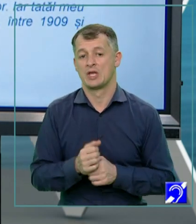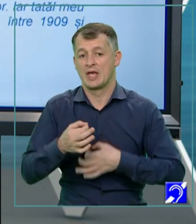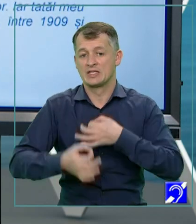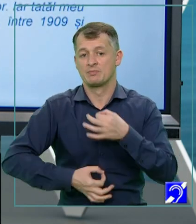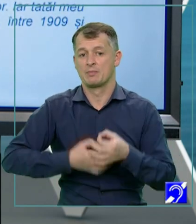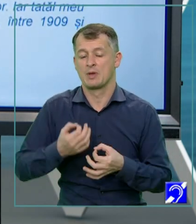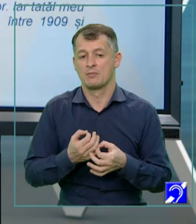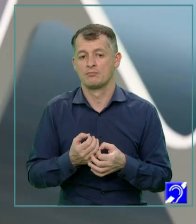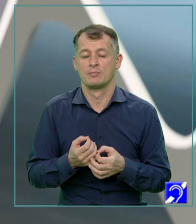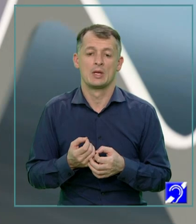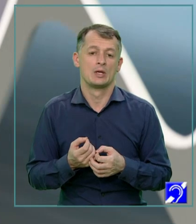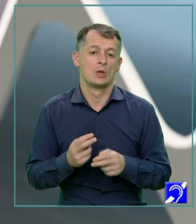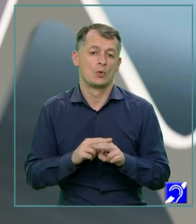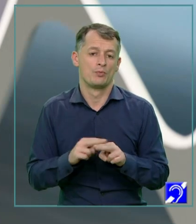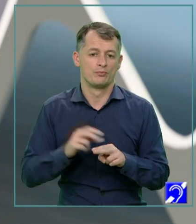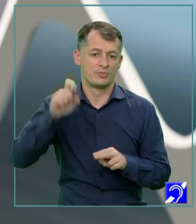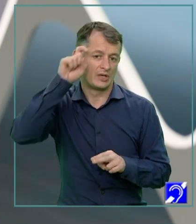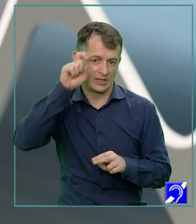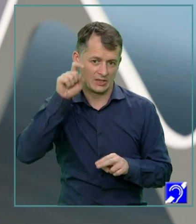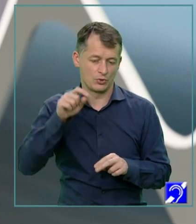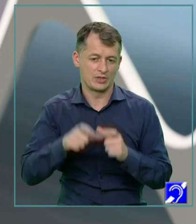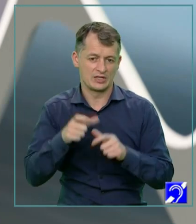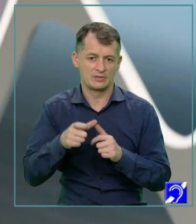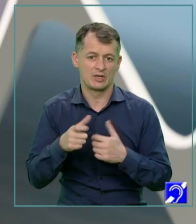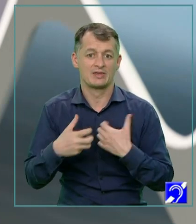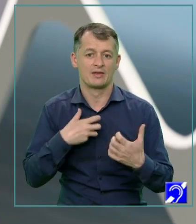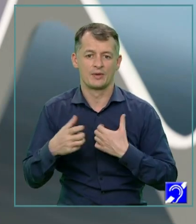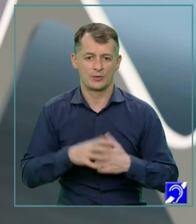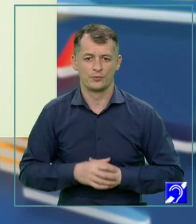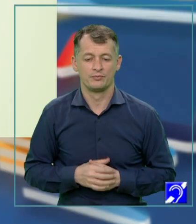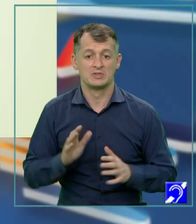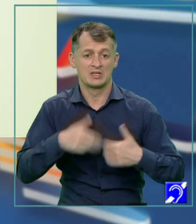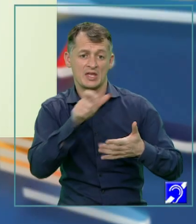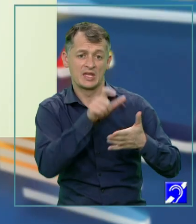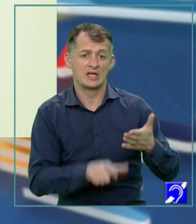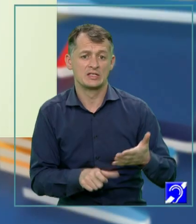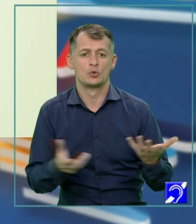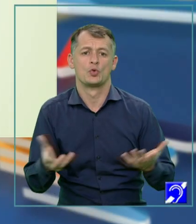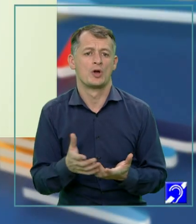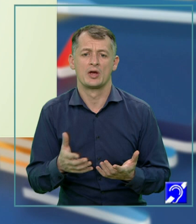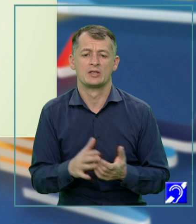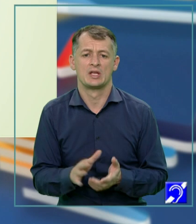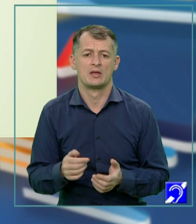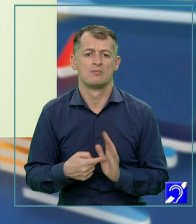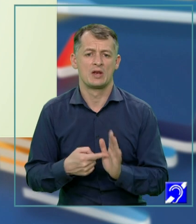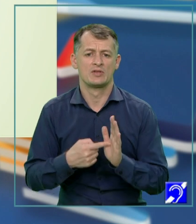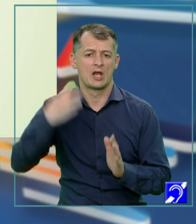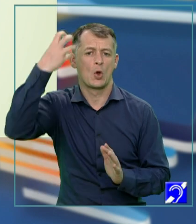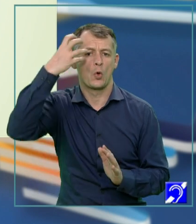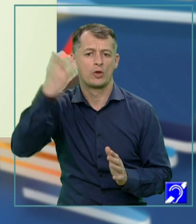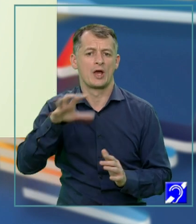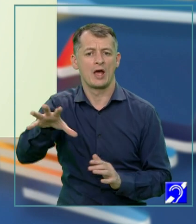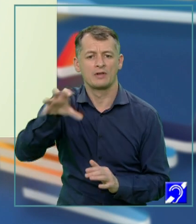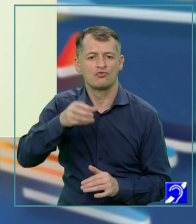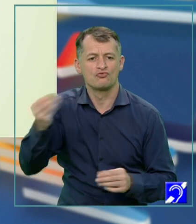de vedere despre o situație teatreală. Se dă textul. Care este manifestarea culturală care va